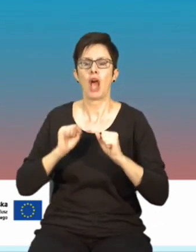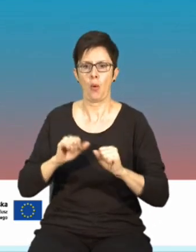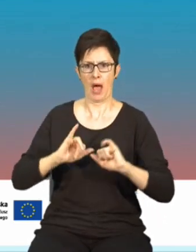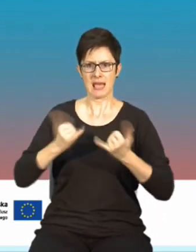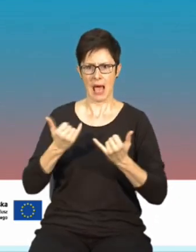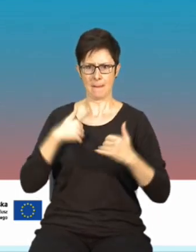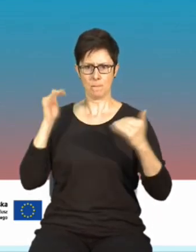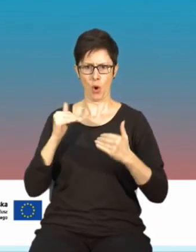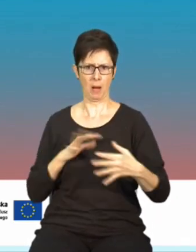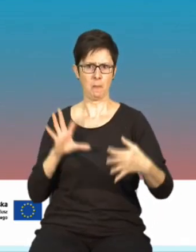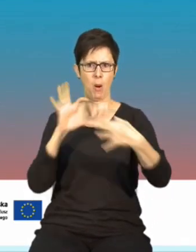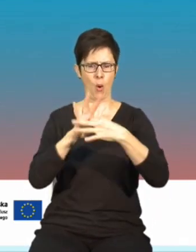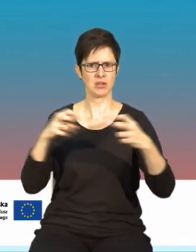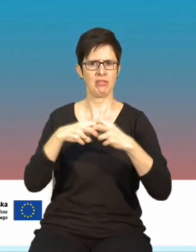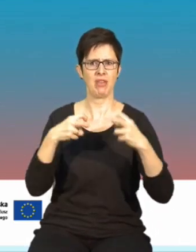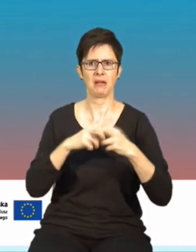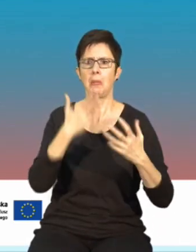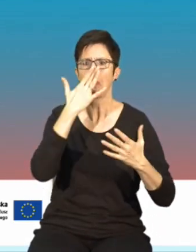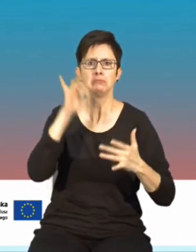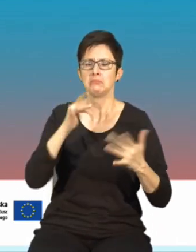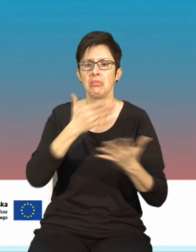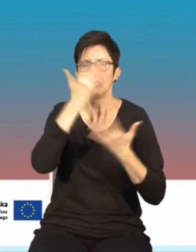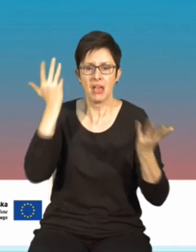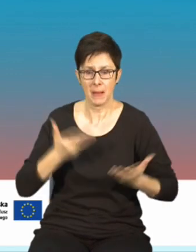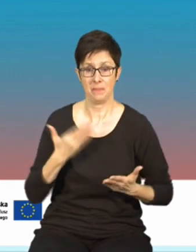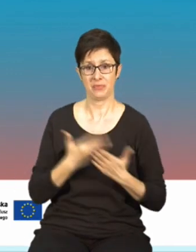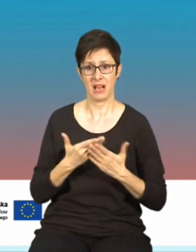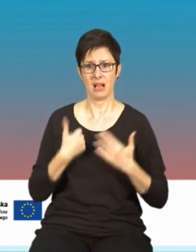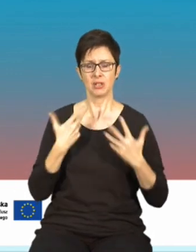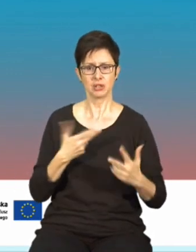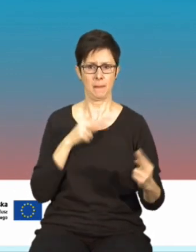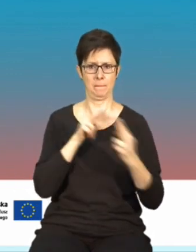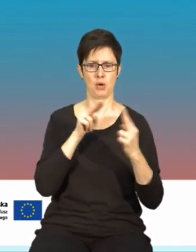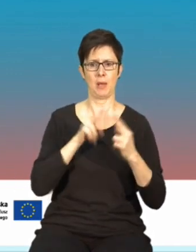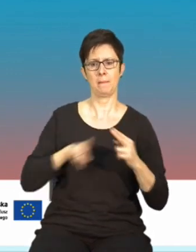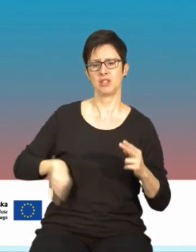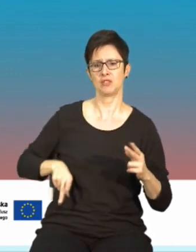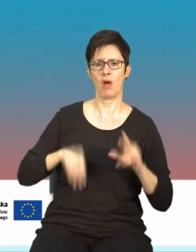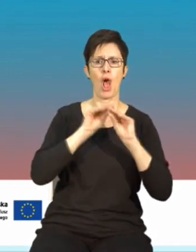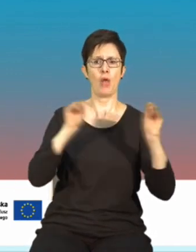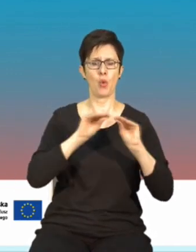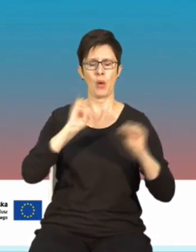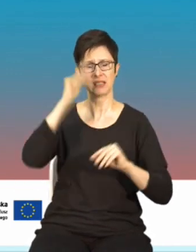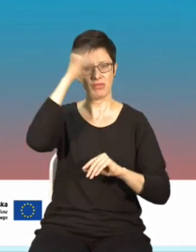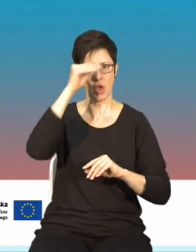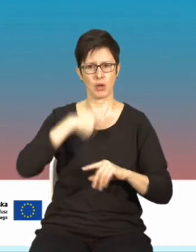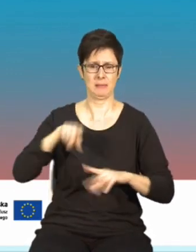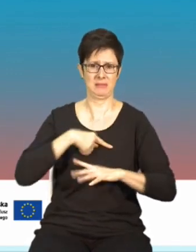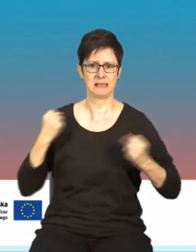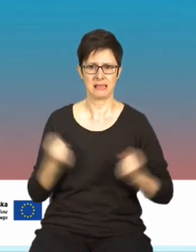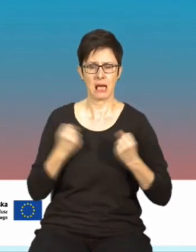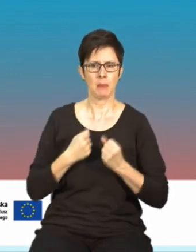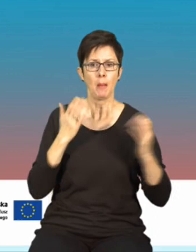internetem. Dlatego także w porozumieniu i we współpracy z Ministerstwem Edukacji i Nauki staramy się przygotować